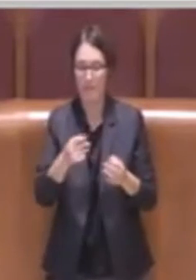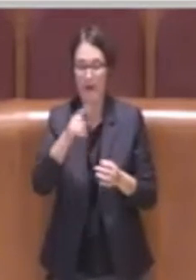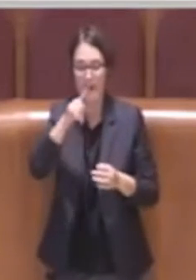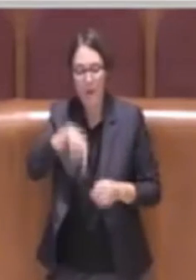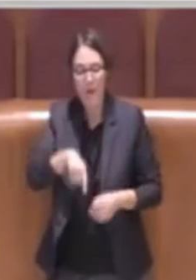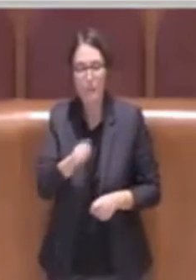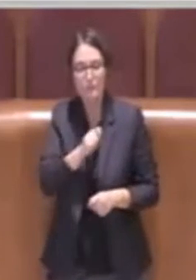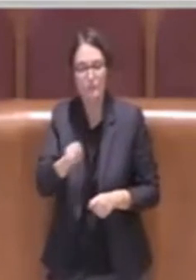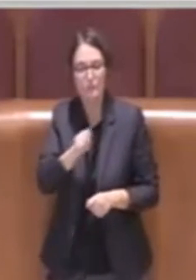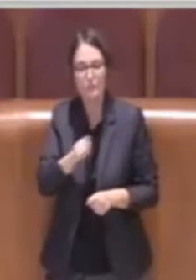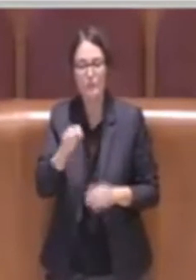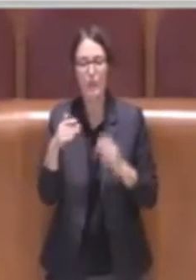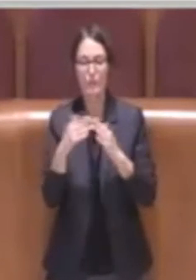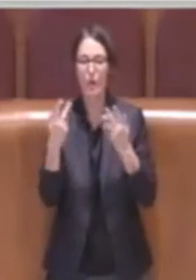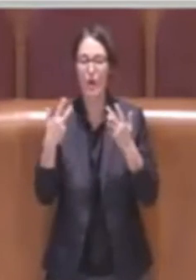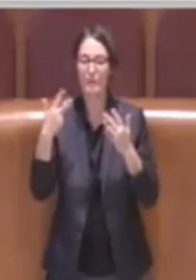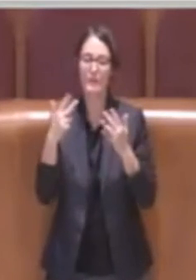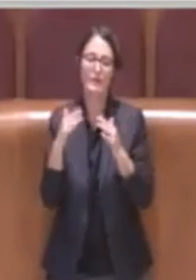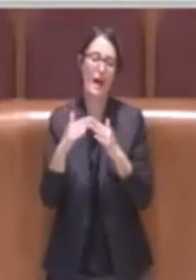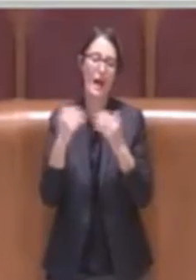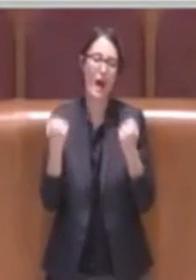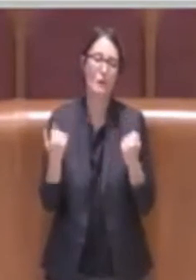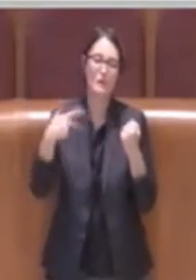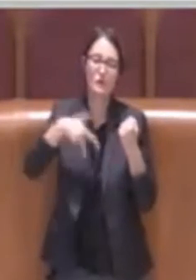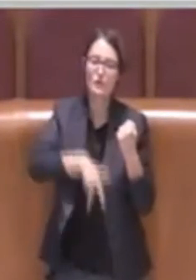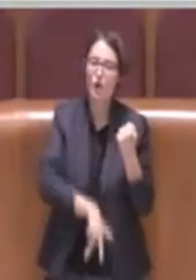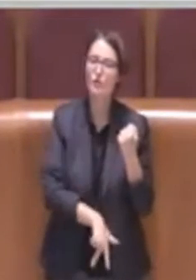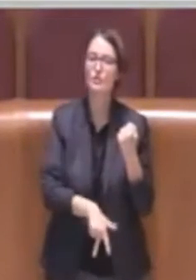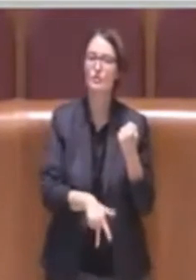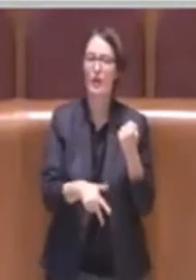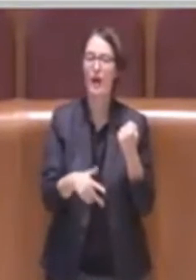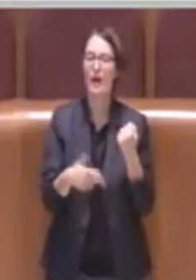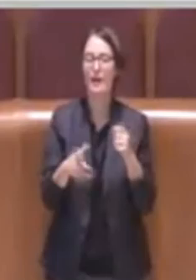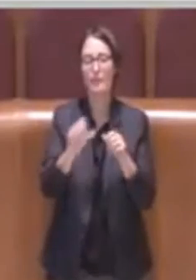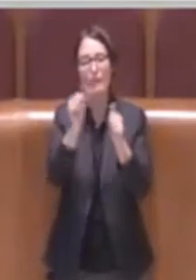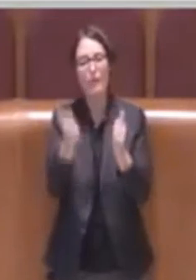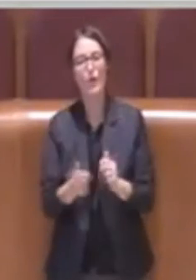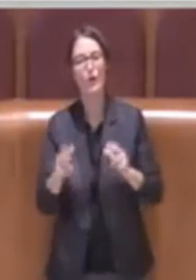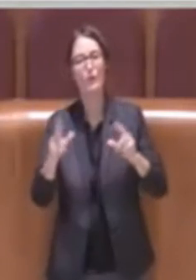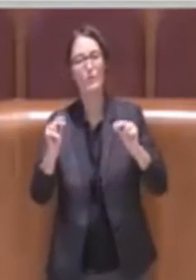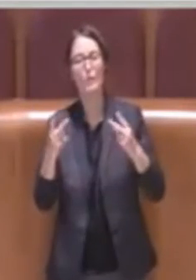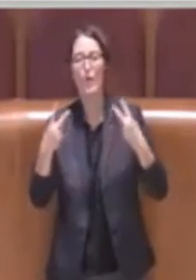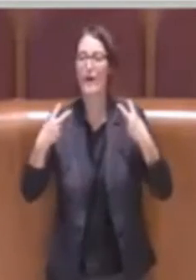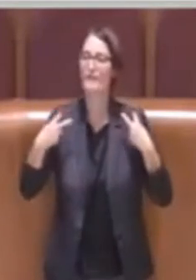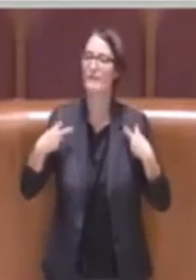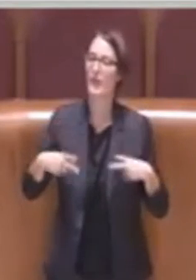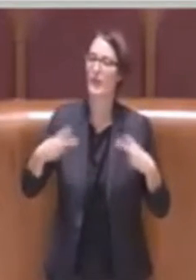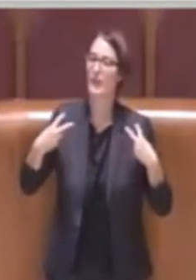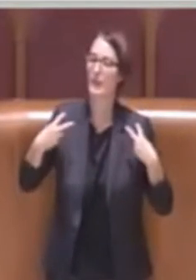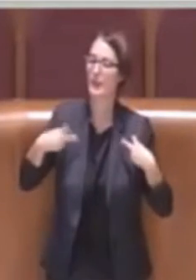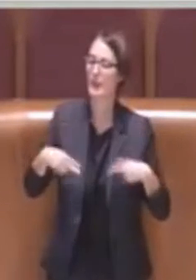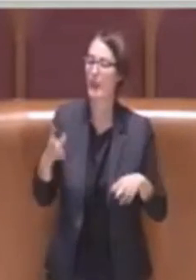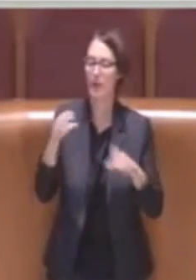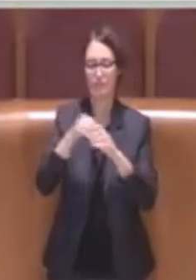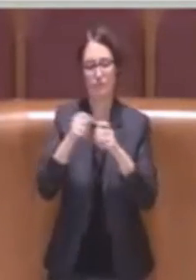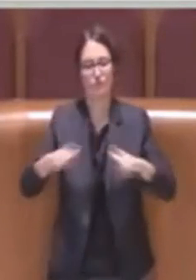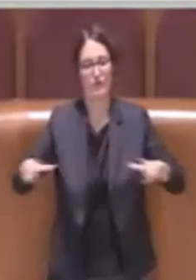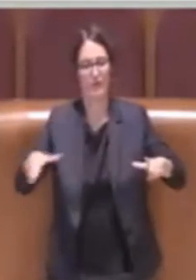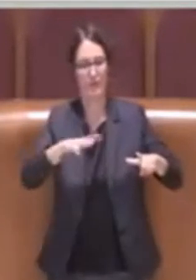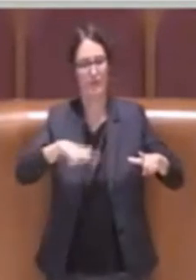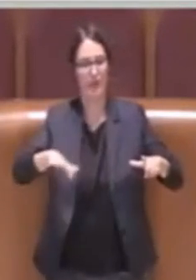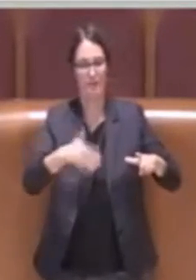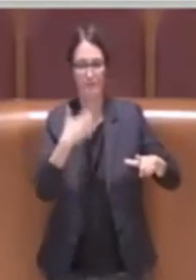l'housing sociale come nuova modalità di vivere all'interno della nostra città.